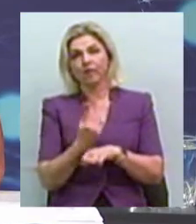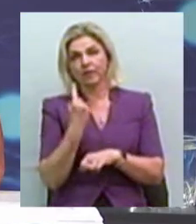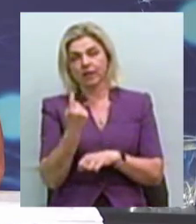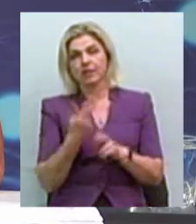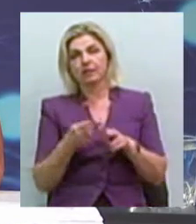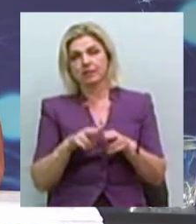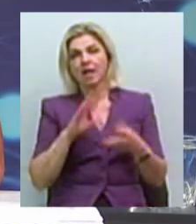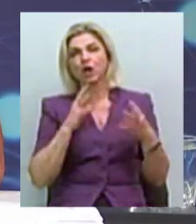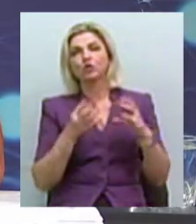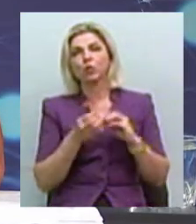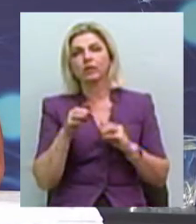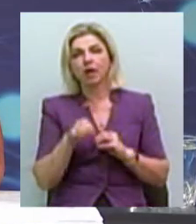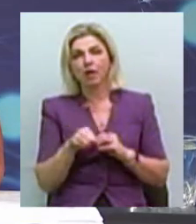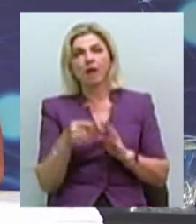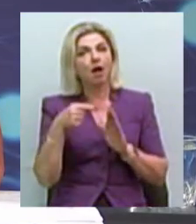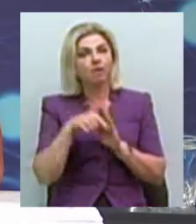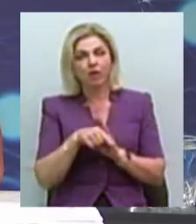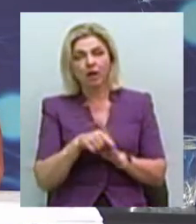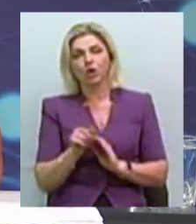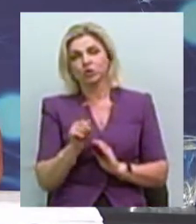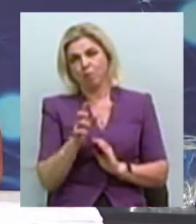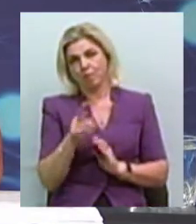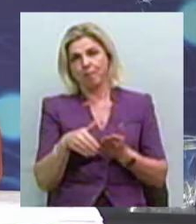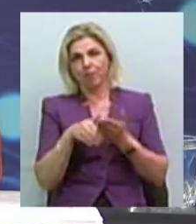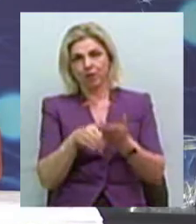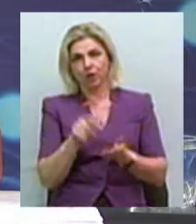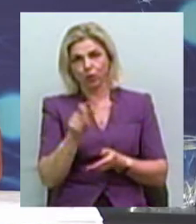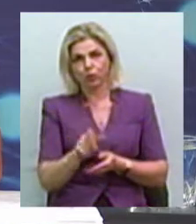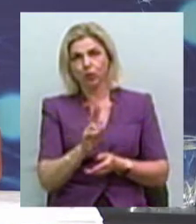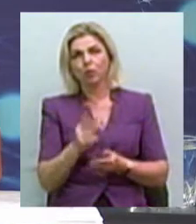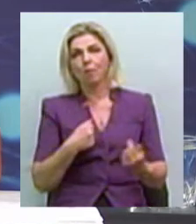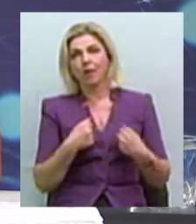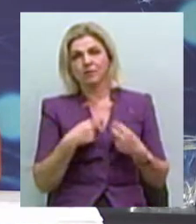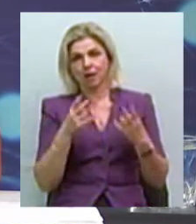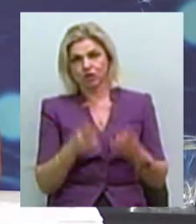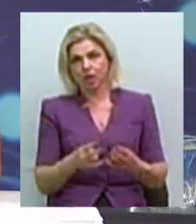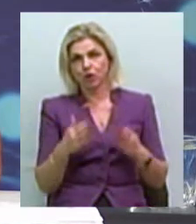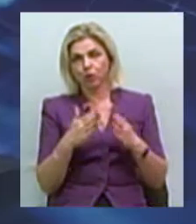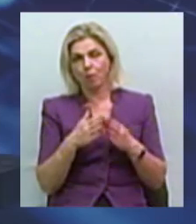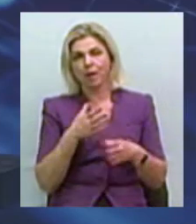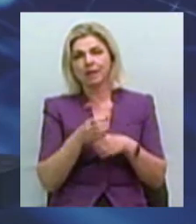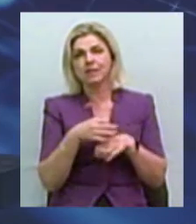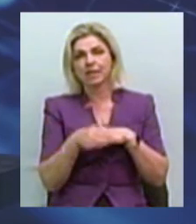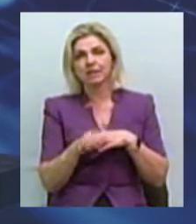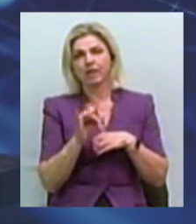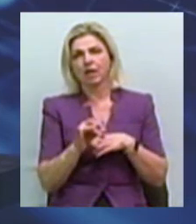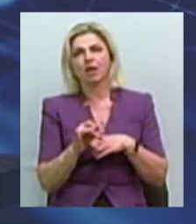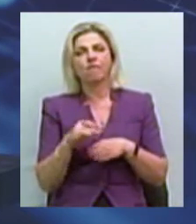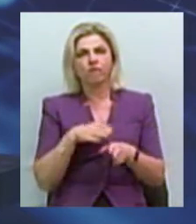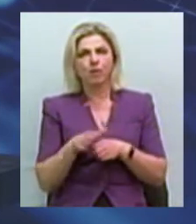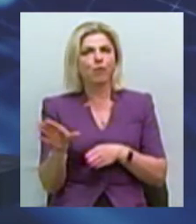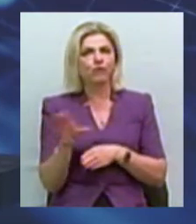результат, а результат полягає в тому, щоб допомогти людині, яка постраждала від домашнього насильства, та здійснити всі заходи, які